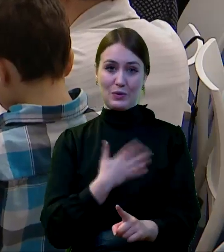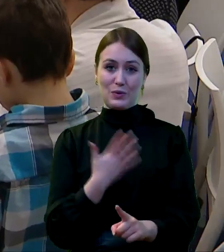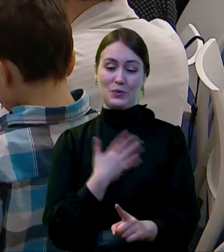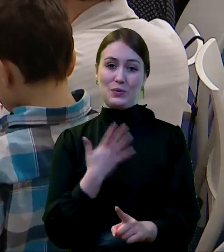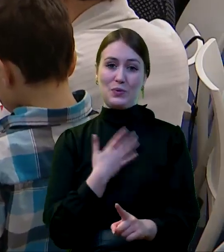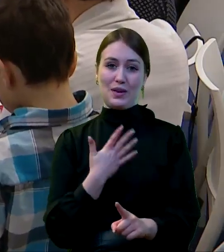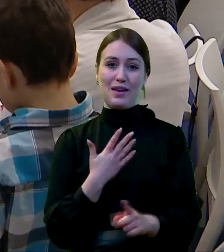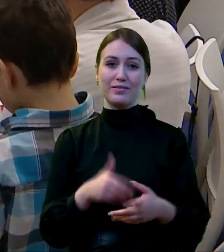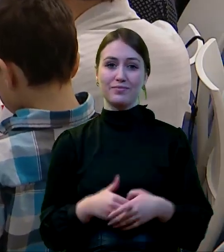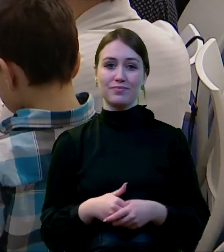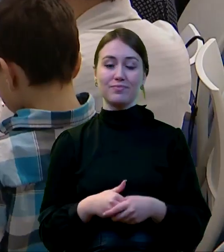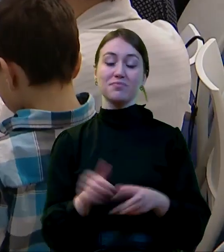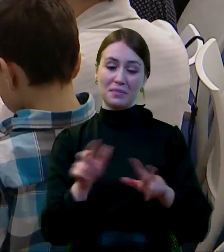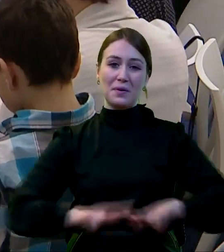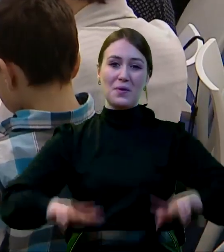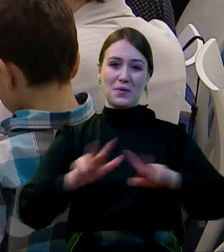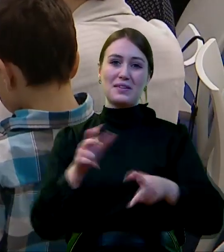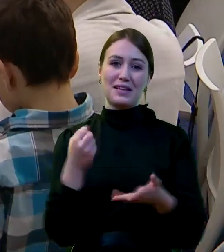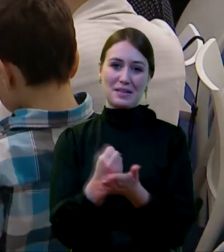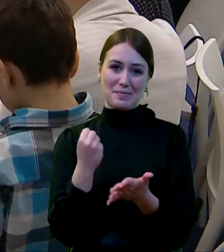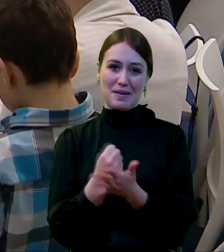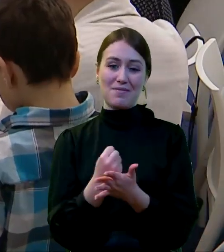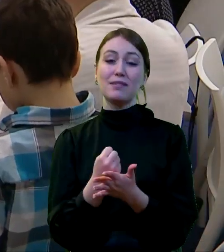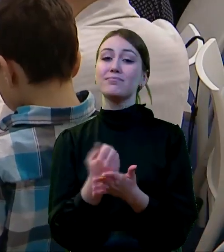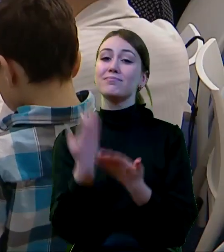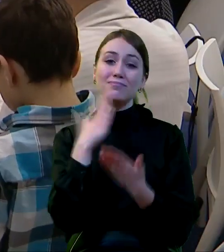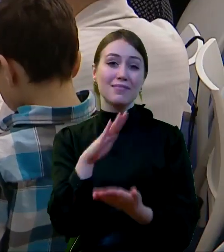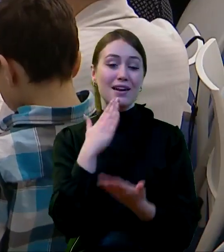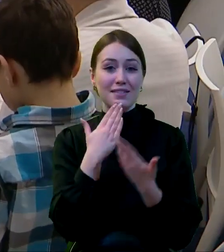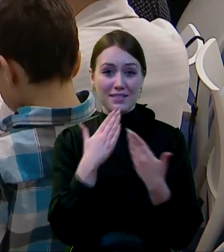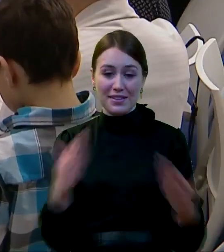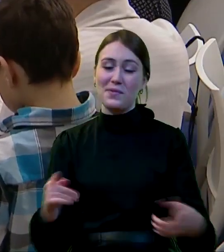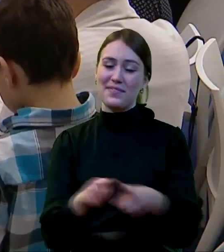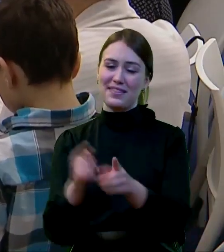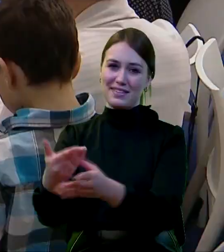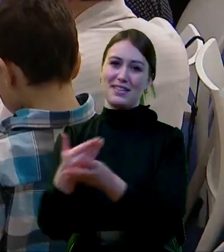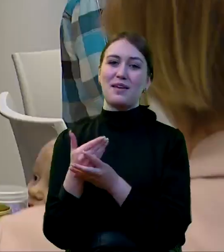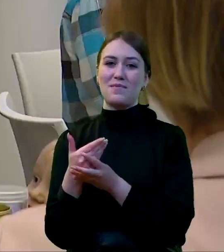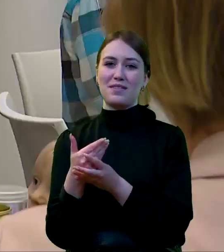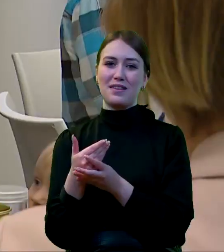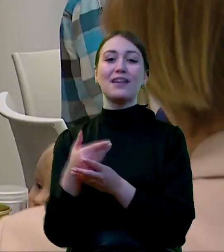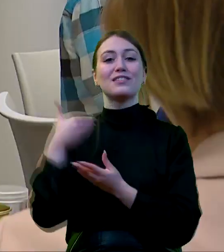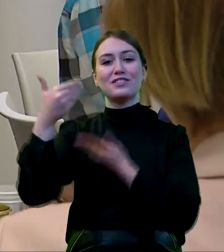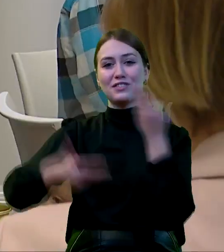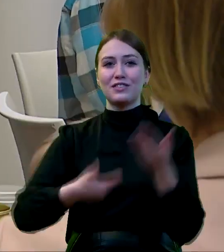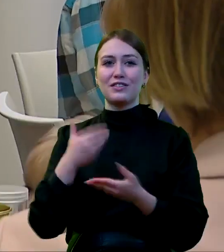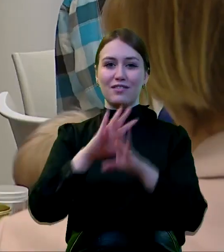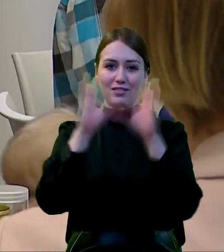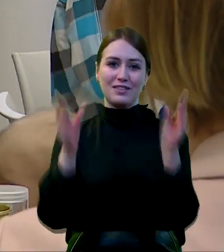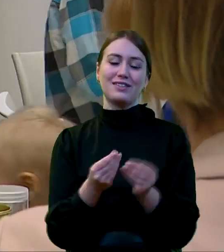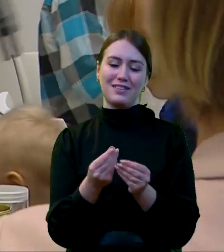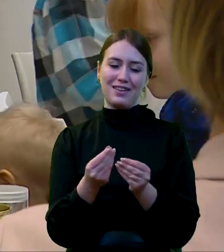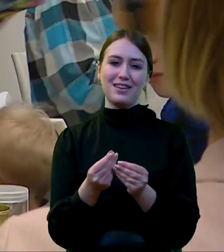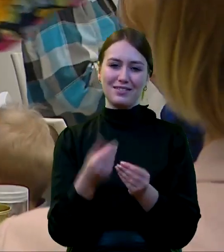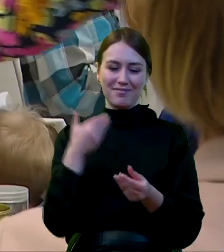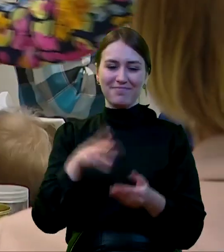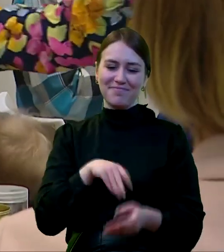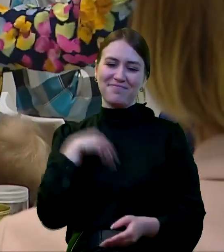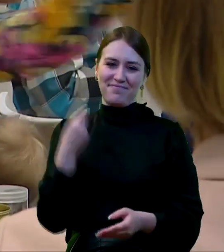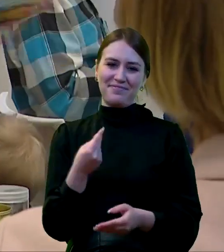bezpośrednio jako rodzina. Także bardzo dziękuję też za zaproszenie tutaj i życzę wszystkim wesołych świąt.